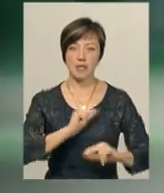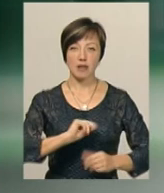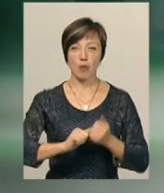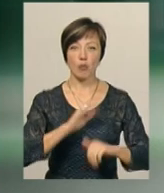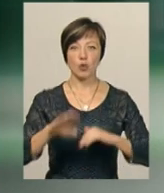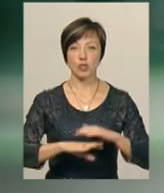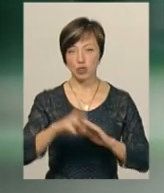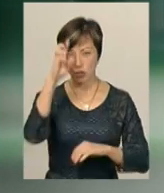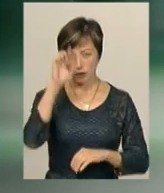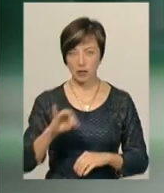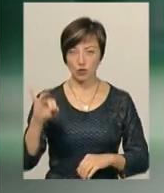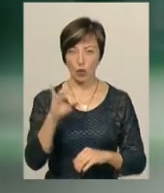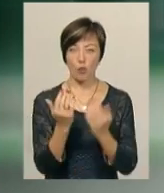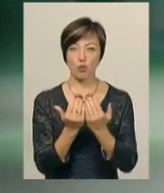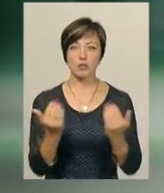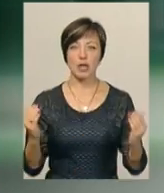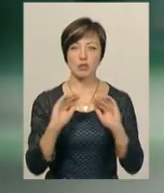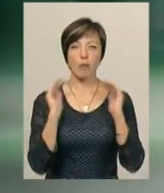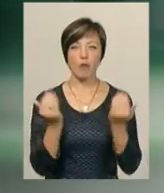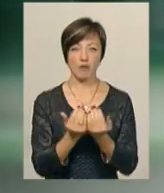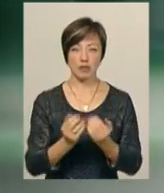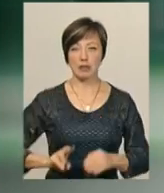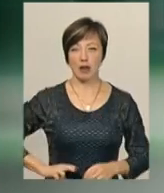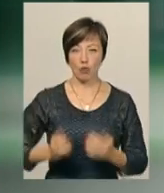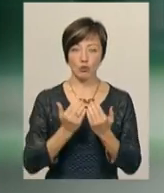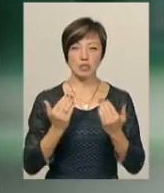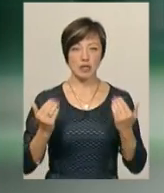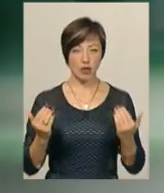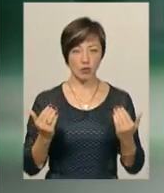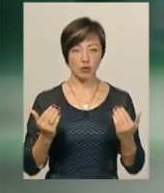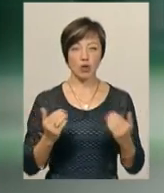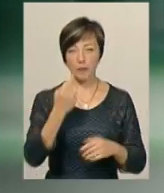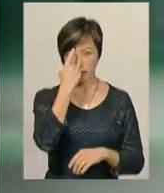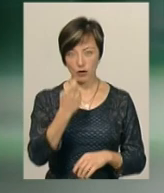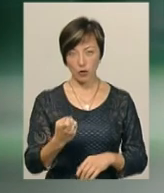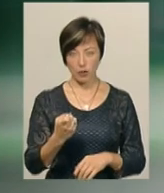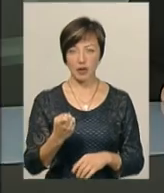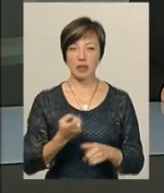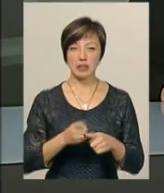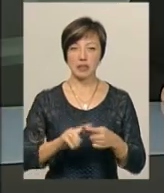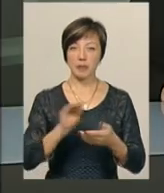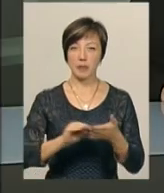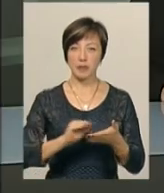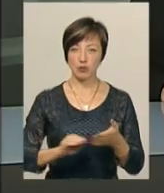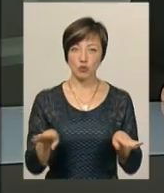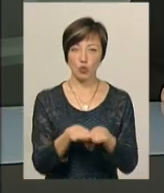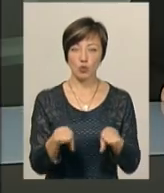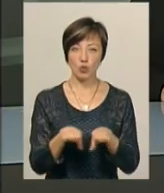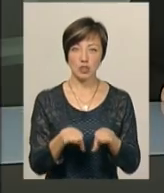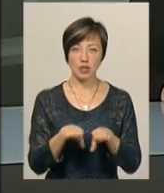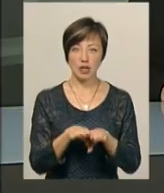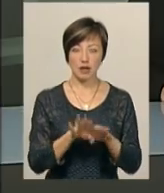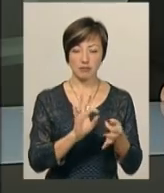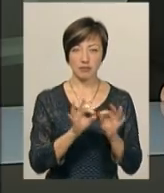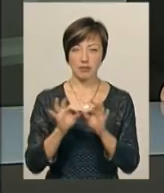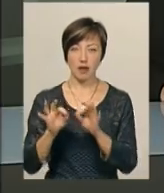-Подільського державного історичного музею-заповідника. Директор музею Олександр Заремба повідомив, фірман написаний письмом, схожим на арабську в